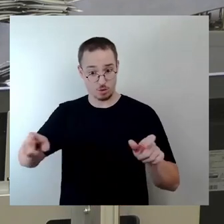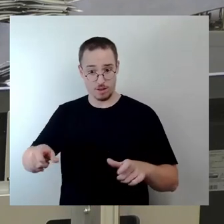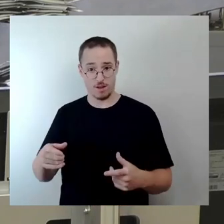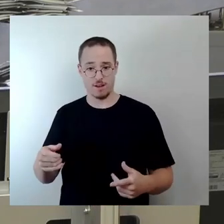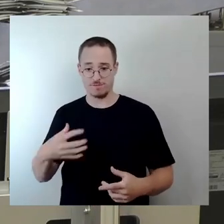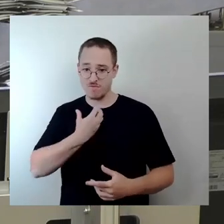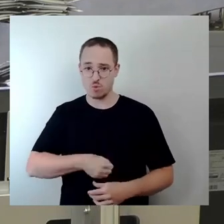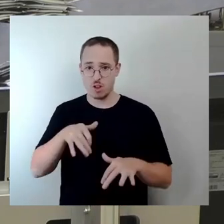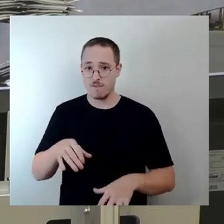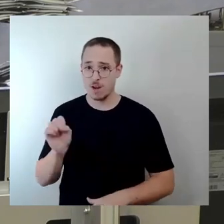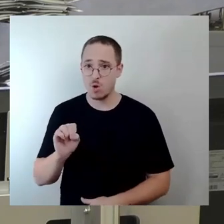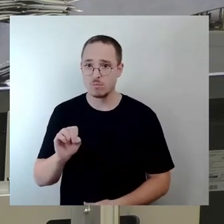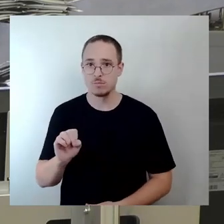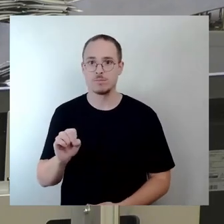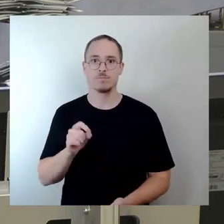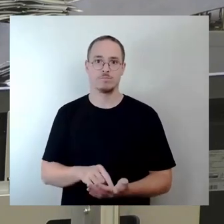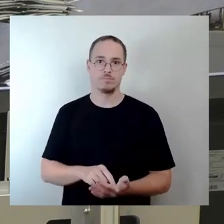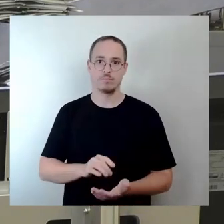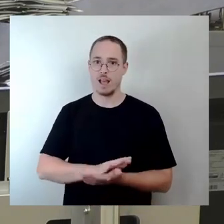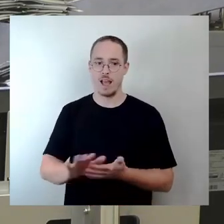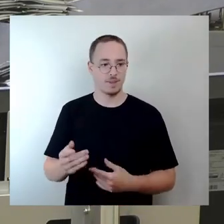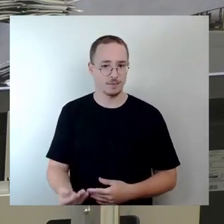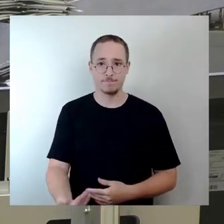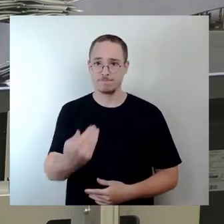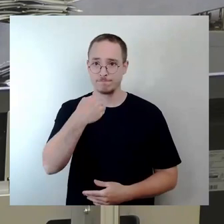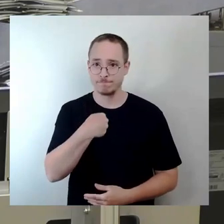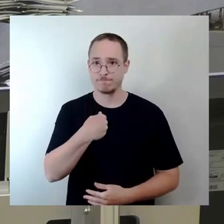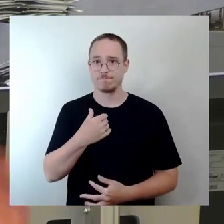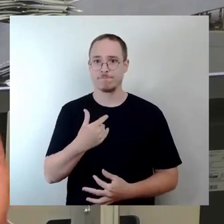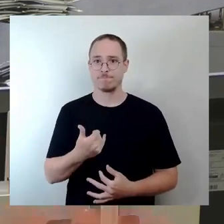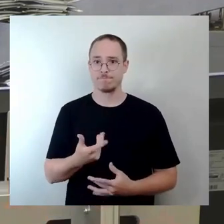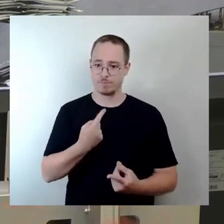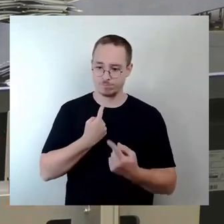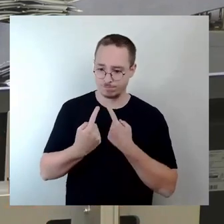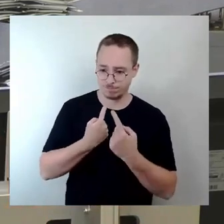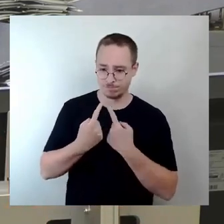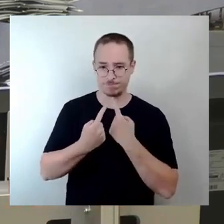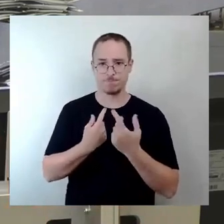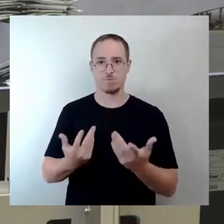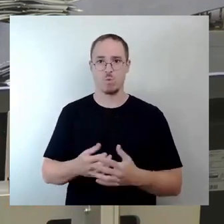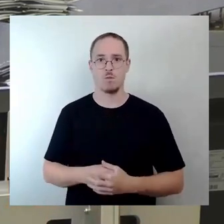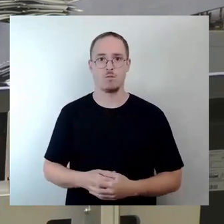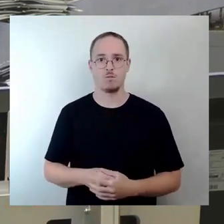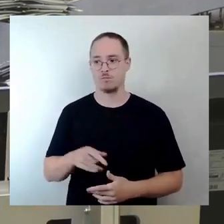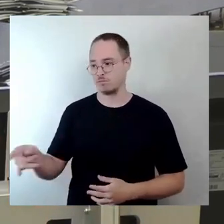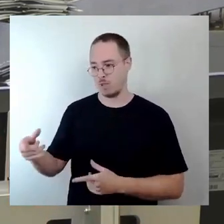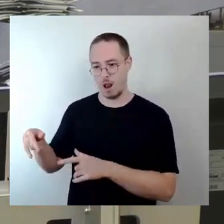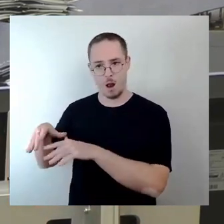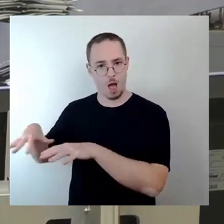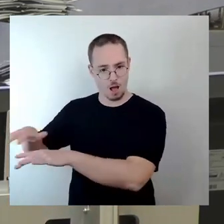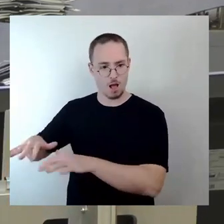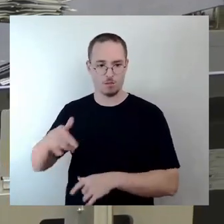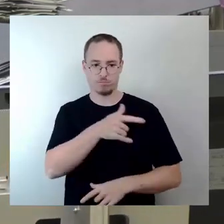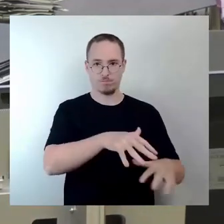Gesellschaft, kommt zu mir an Lugturm, redet mit den Leuten, und da kommen Leute aus dem Lager, und da kommen Leute aus dem Lager, die